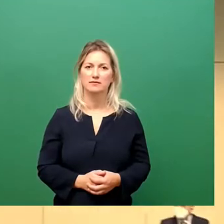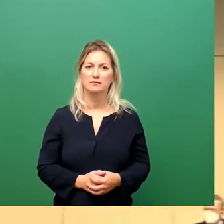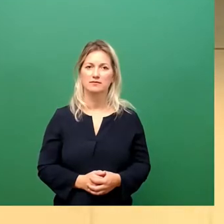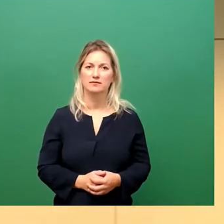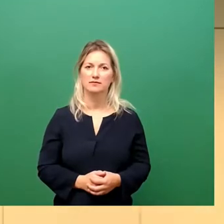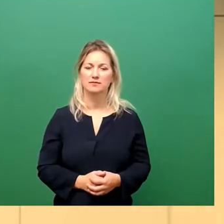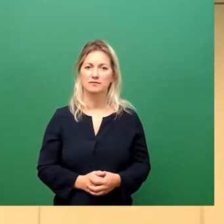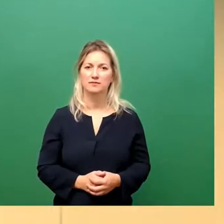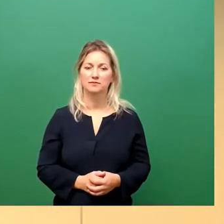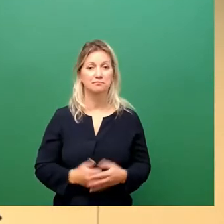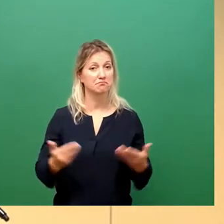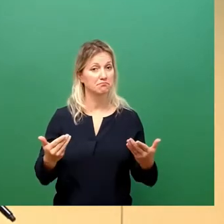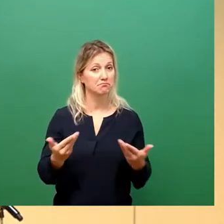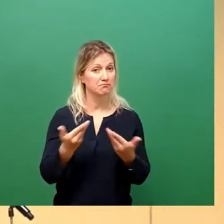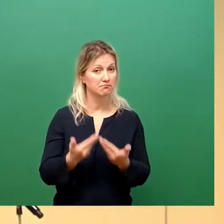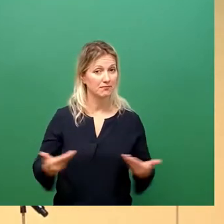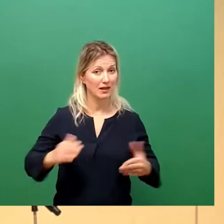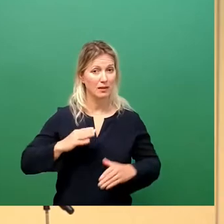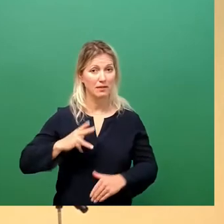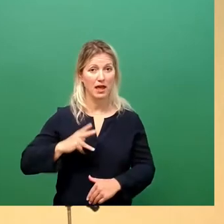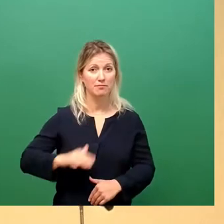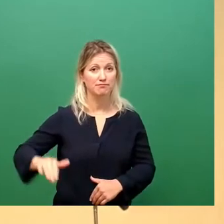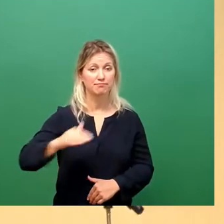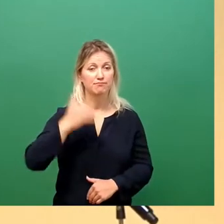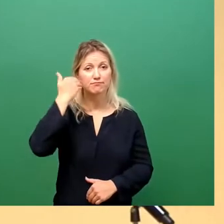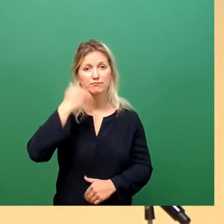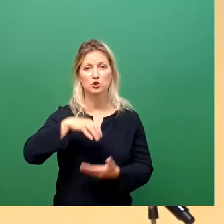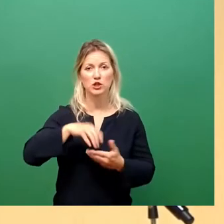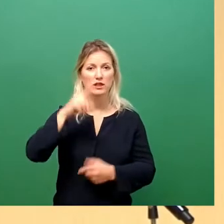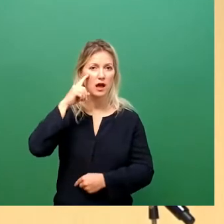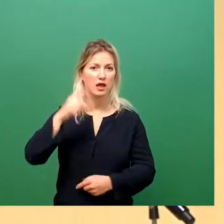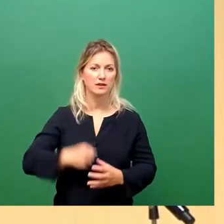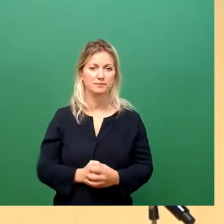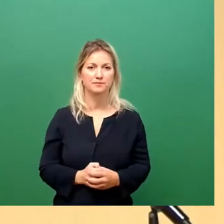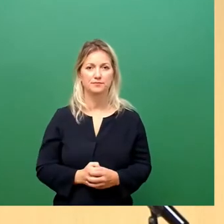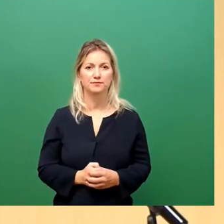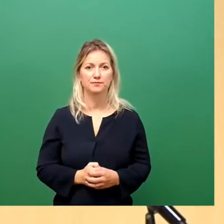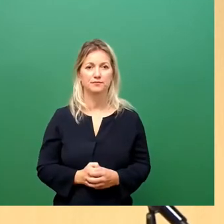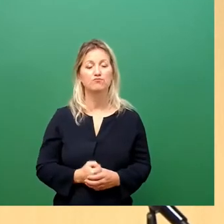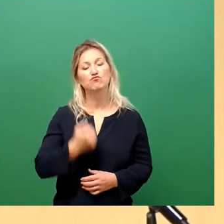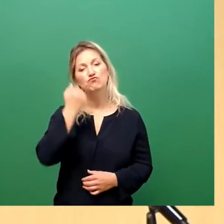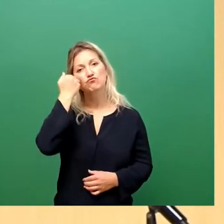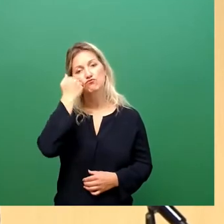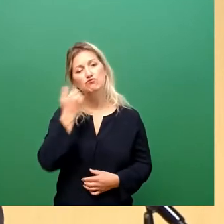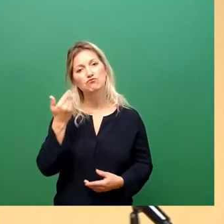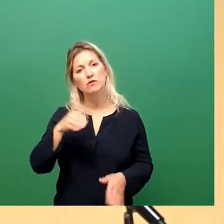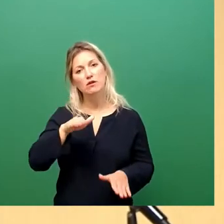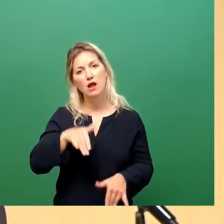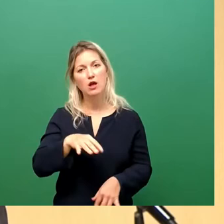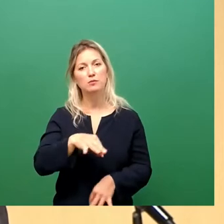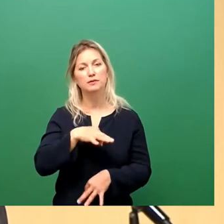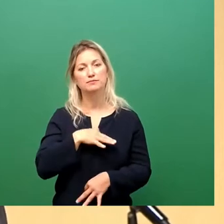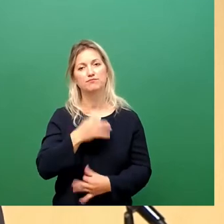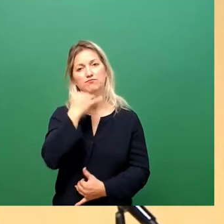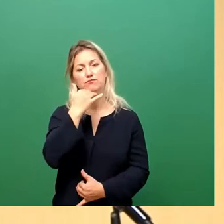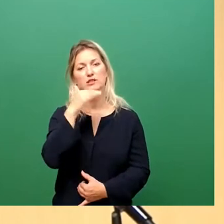Ja, sehr geehrten Damen und Herren, verehrte Stadträte und Stadträte, gestatten Sie mir an dieser Stelle kurz auf die Gesamtsituation